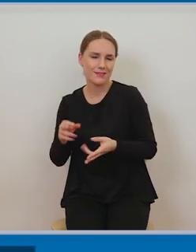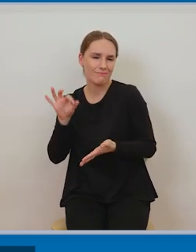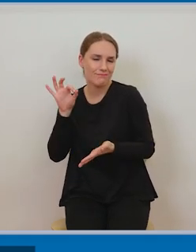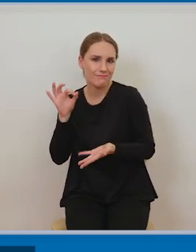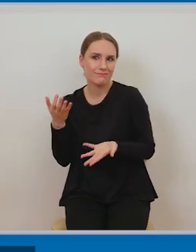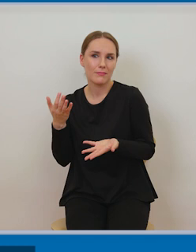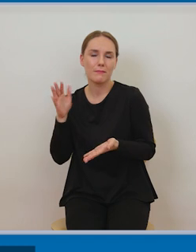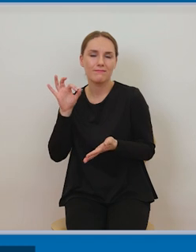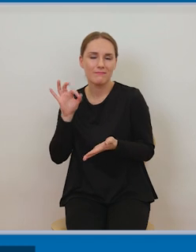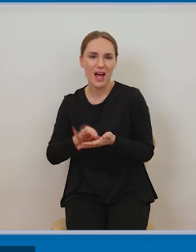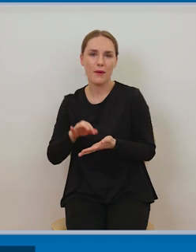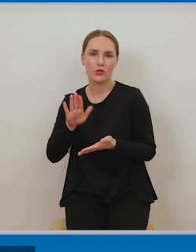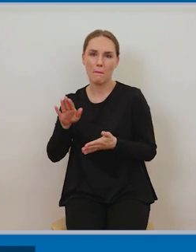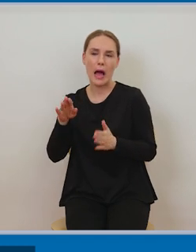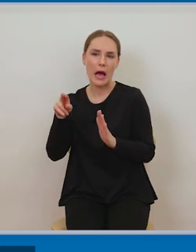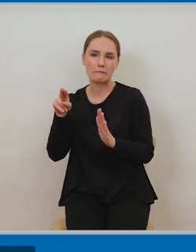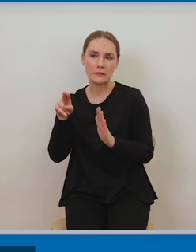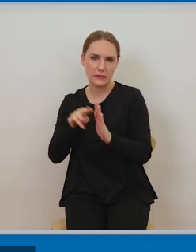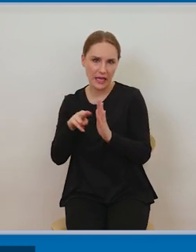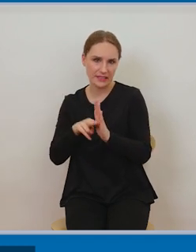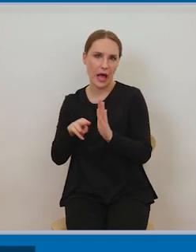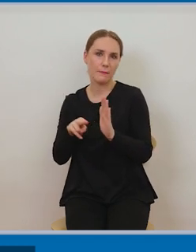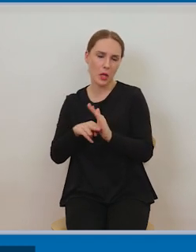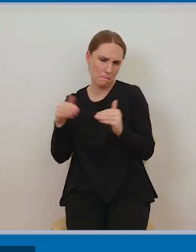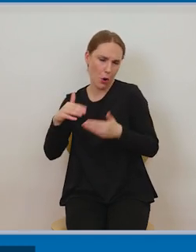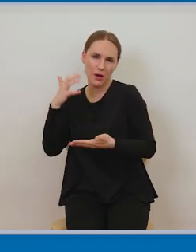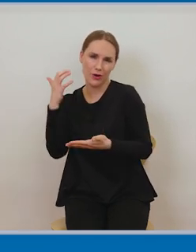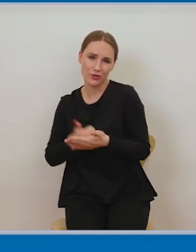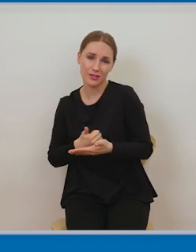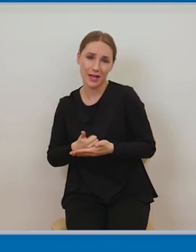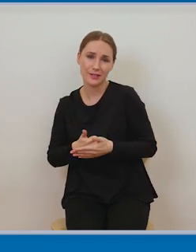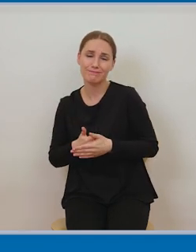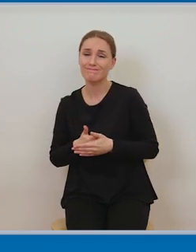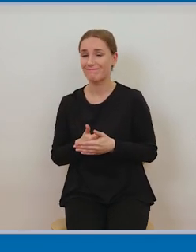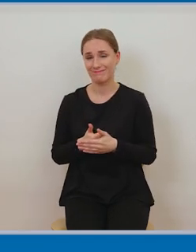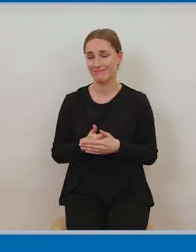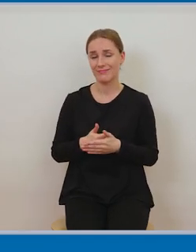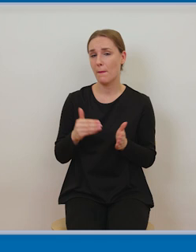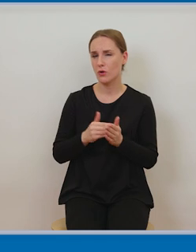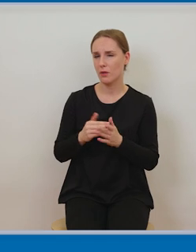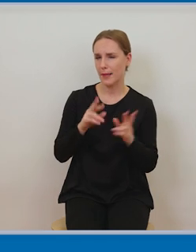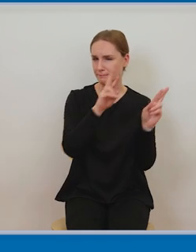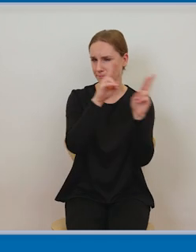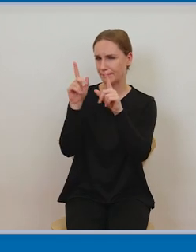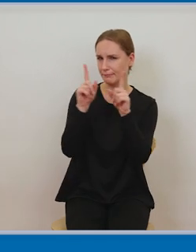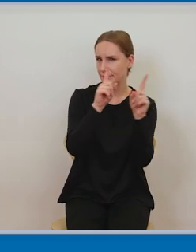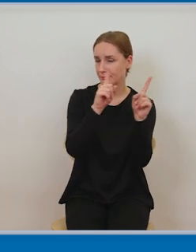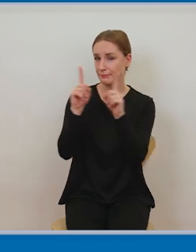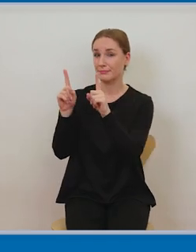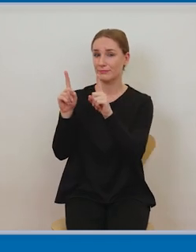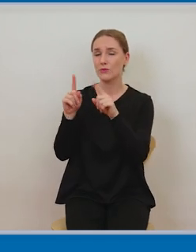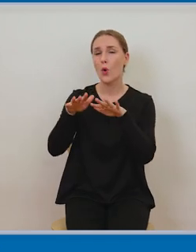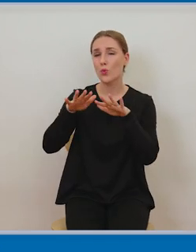nieobjętych prawami autorskimi. Wręcz przeciwnie. Tutaj konieczna jest czujność. Większość treści, materiałów, które są